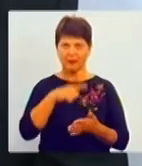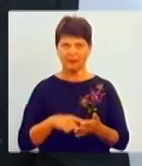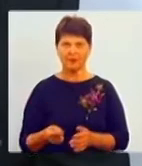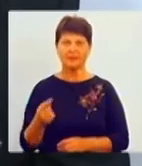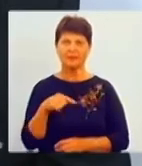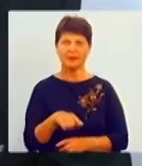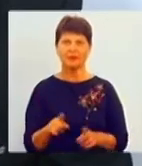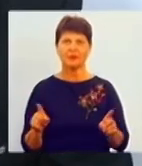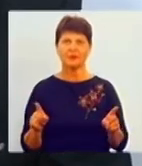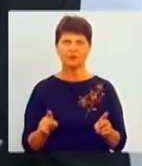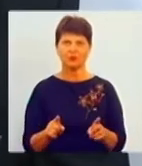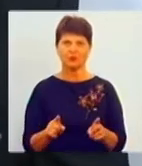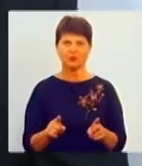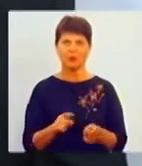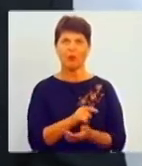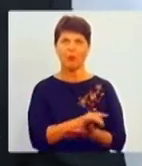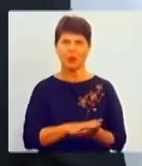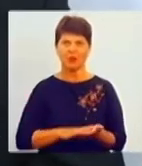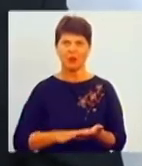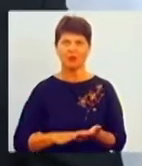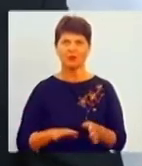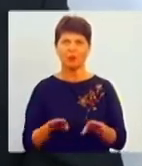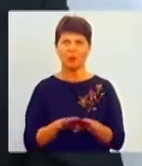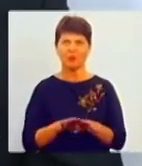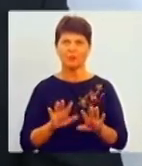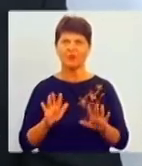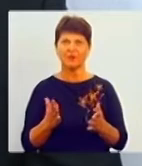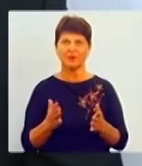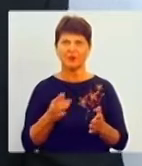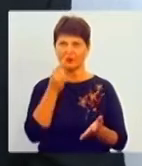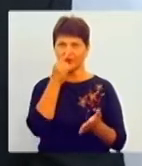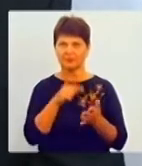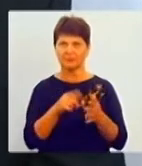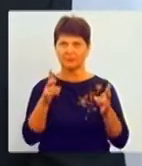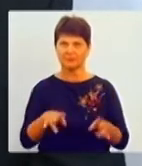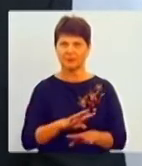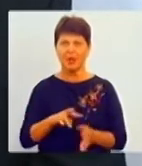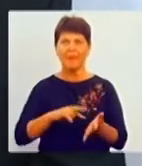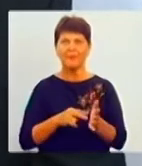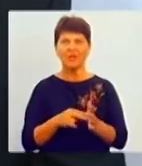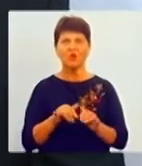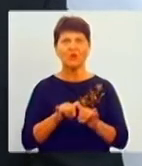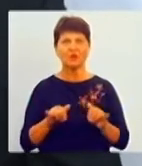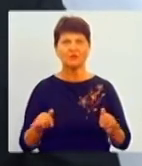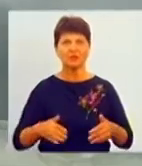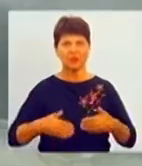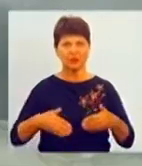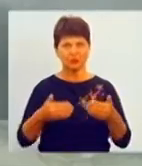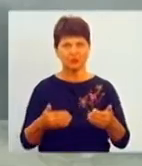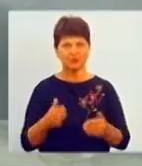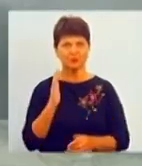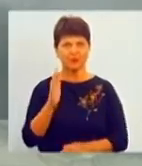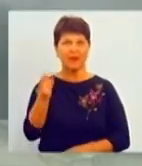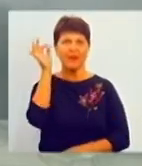в подальшому подібні випадки не будуть траплятися, і ми будемо планово розвиватись і рухатись вперед. Я нагадаю